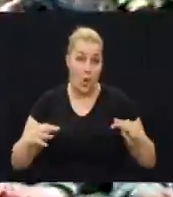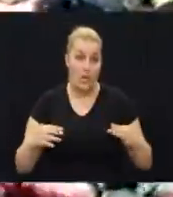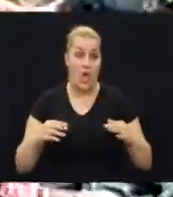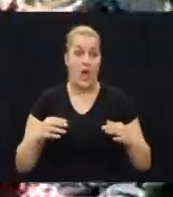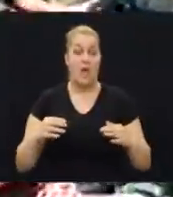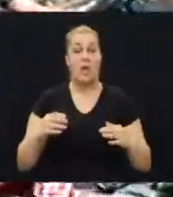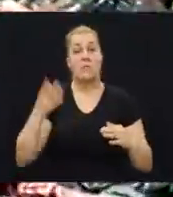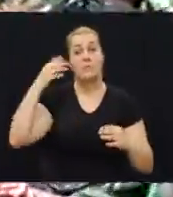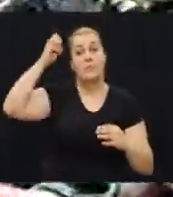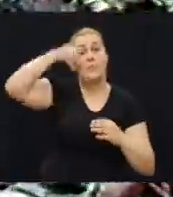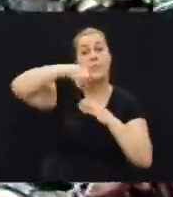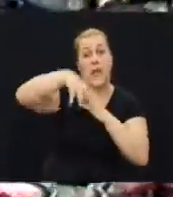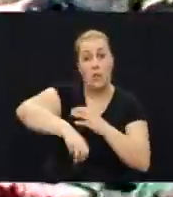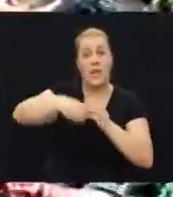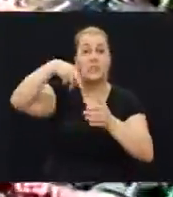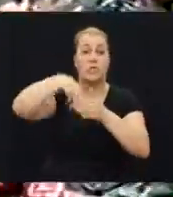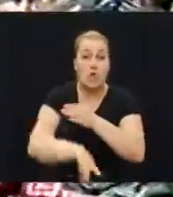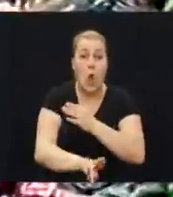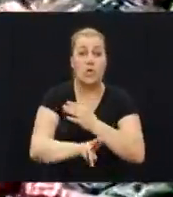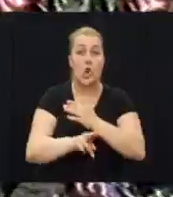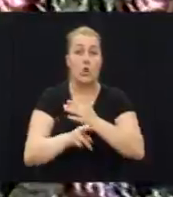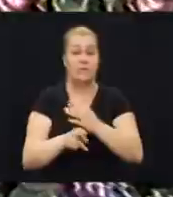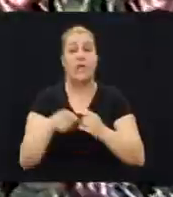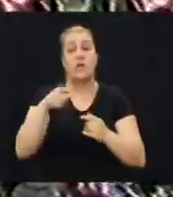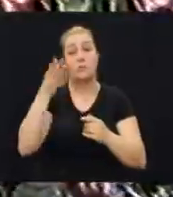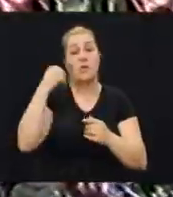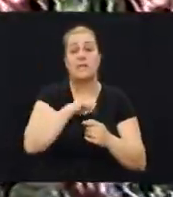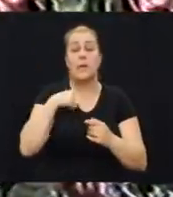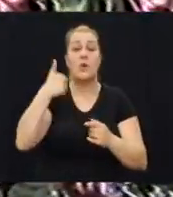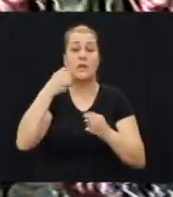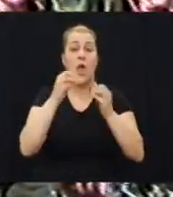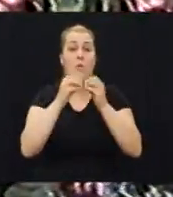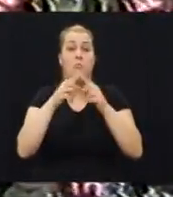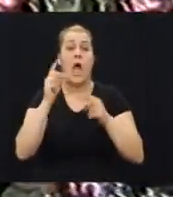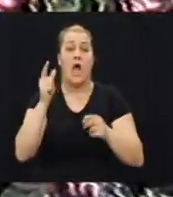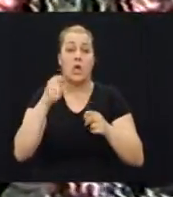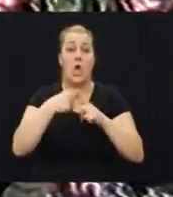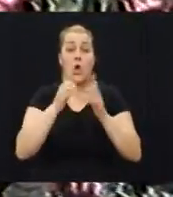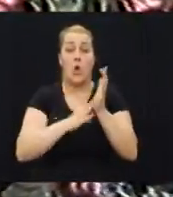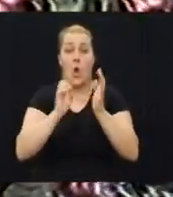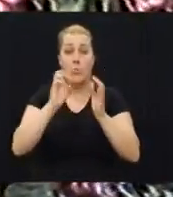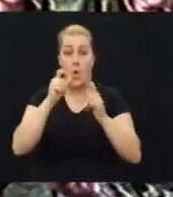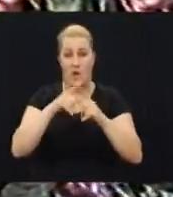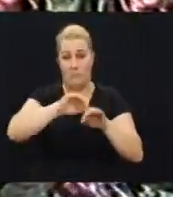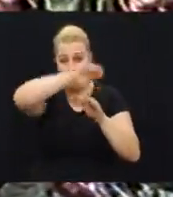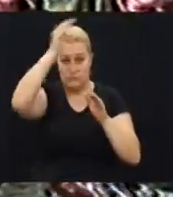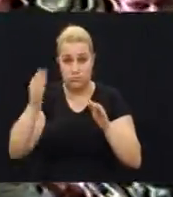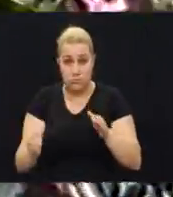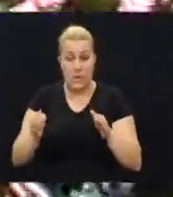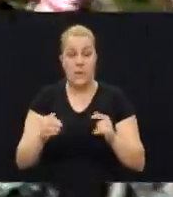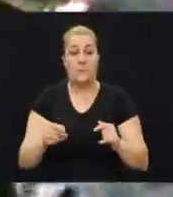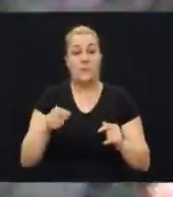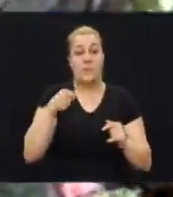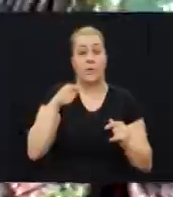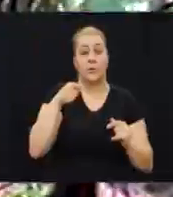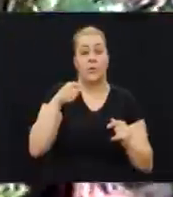izmednici diverzanti padomranici i ronioci tamo je bila jedna jedina barokomora koja je bila u funkciji uglavnom to su